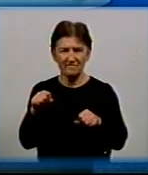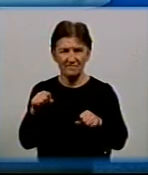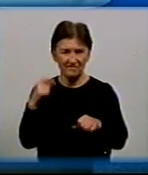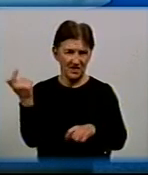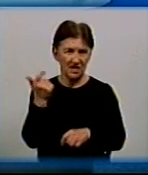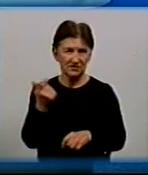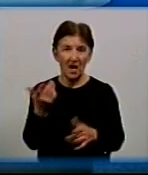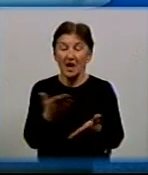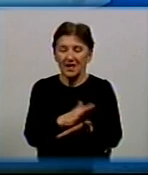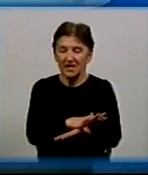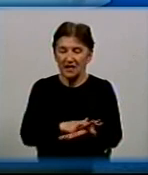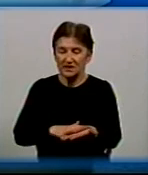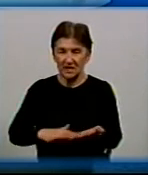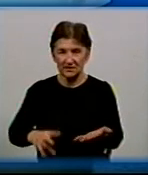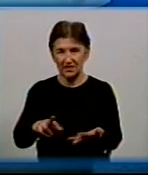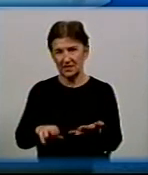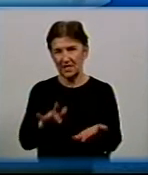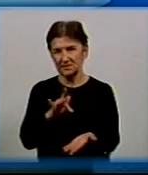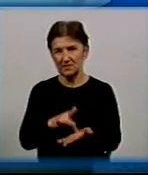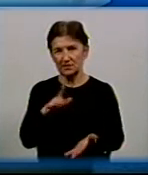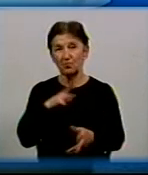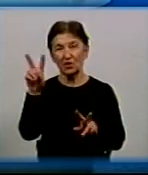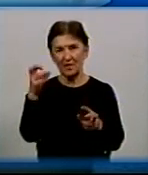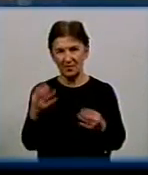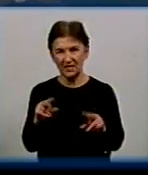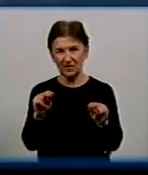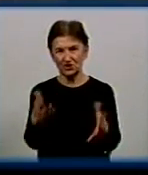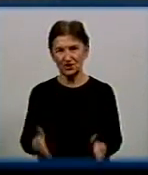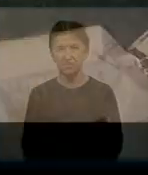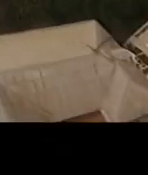наслідки це матиме для обласного центру. Це була тема дня. Хай щастить!